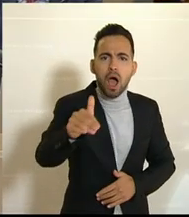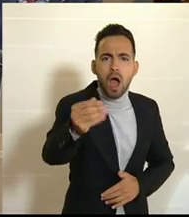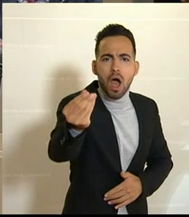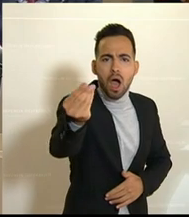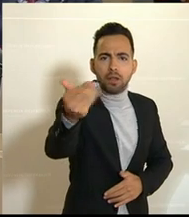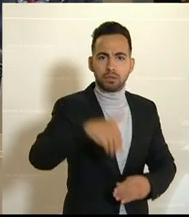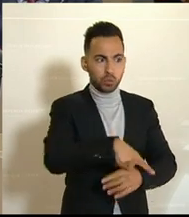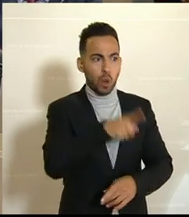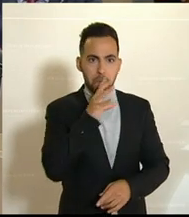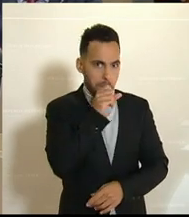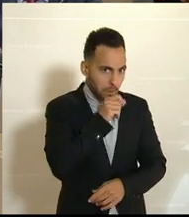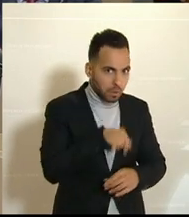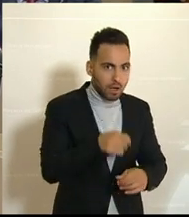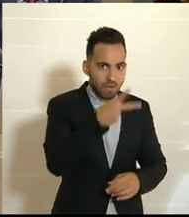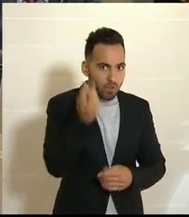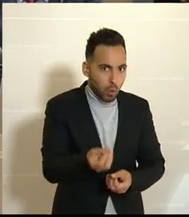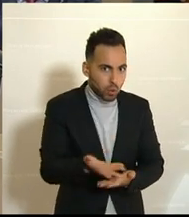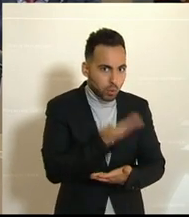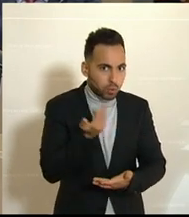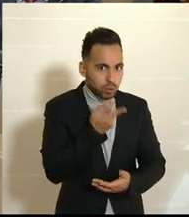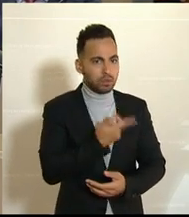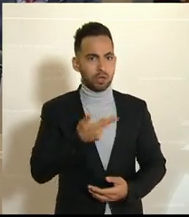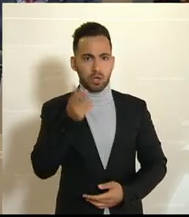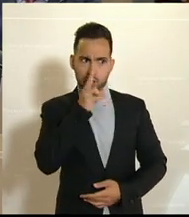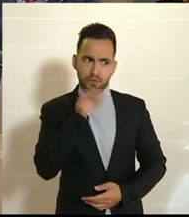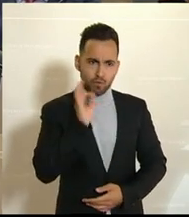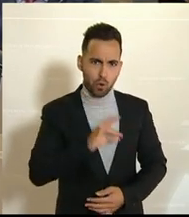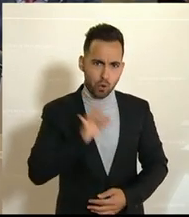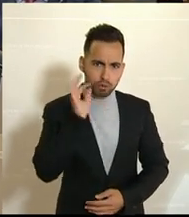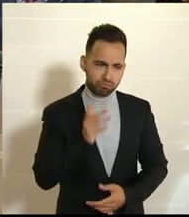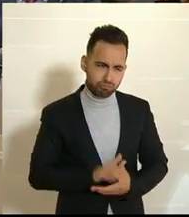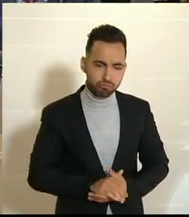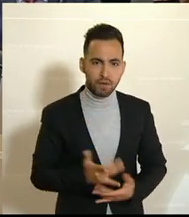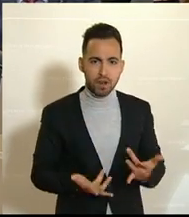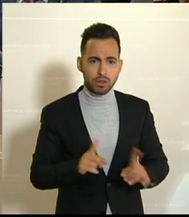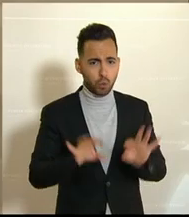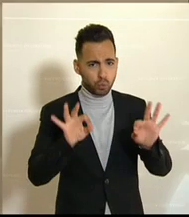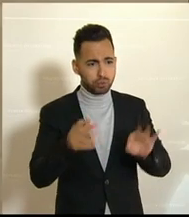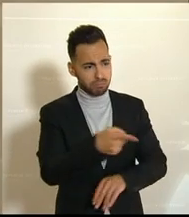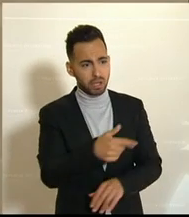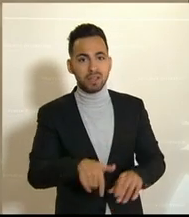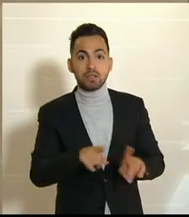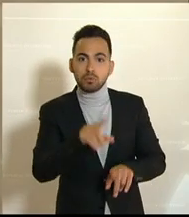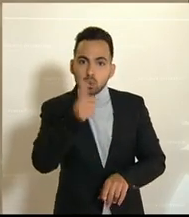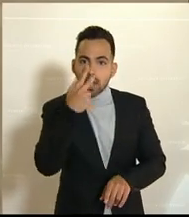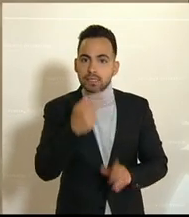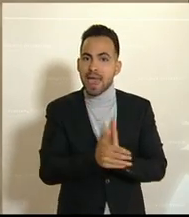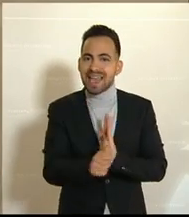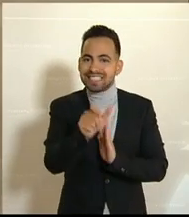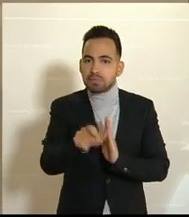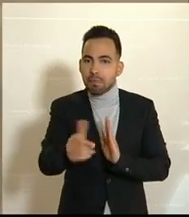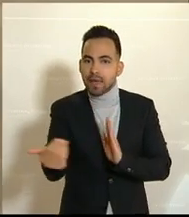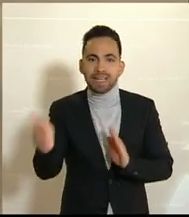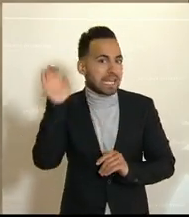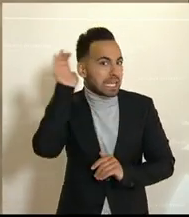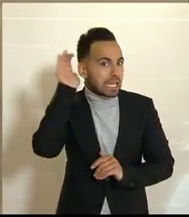und das verschweigen Sie auch der Bevölkerung, liebe Frau Kollegin. Aber vielleicht wäre es hilfreich gewesen, auch die Experten zu hören im